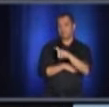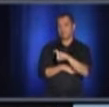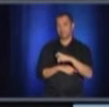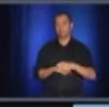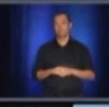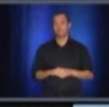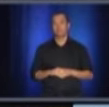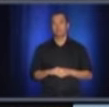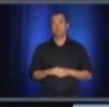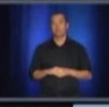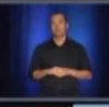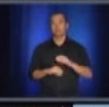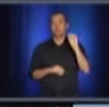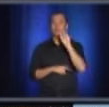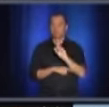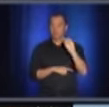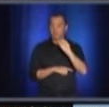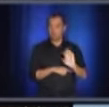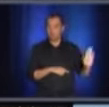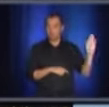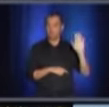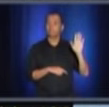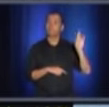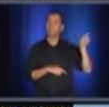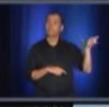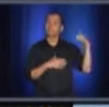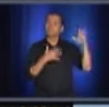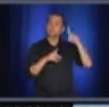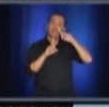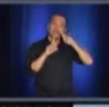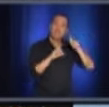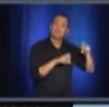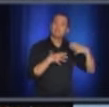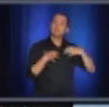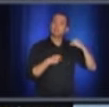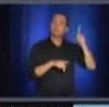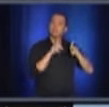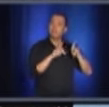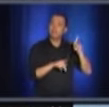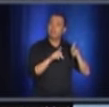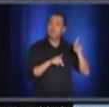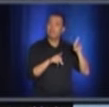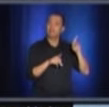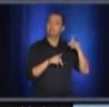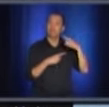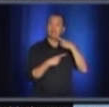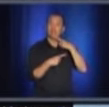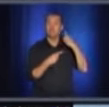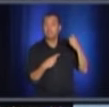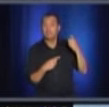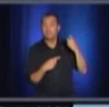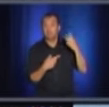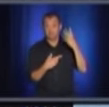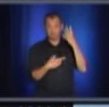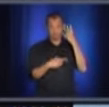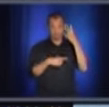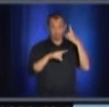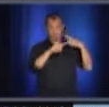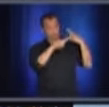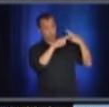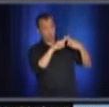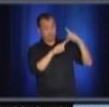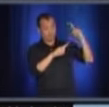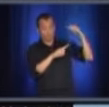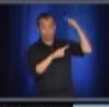Ontario, à la suite d'une enquête sérologique, la santé publique a affirmé qu'il y avait quatre fois plus de cas qui avaient